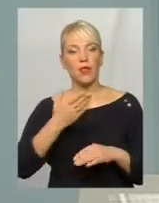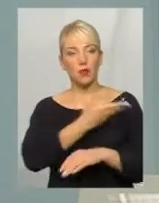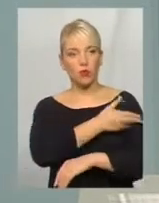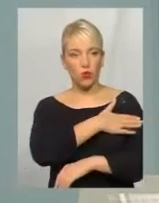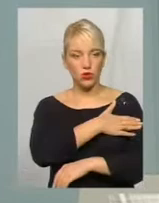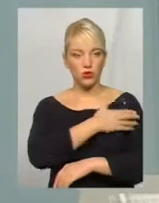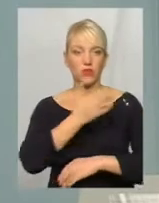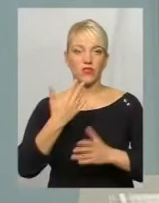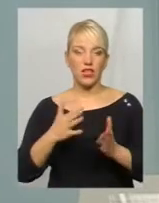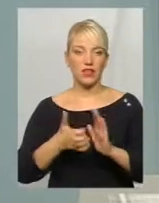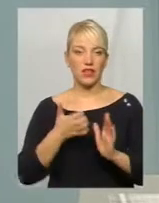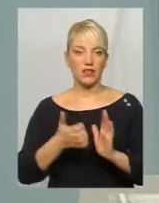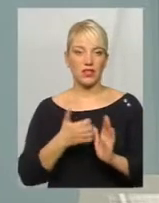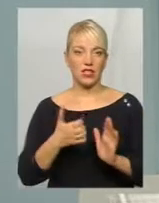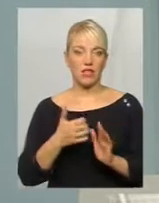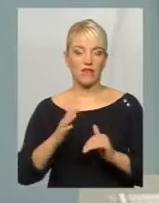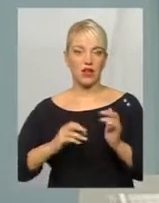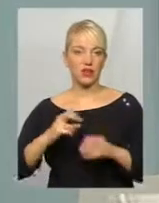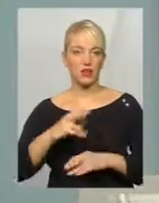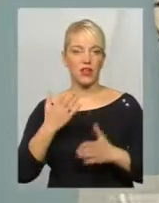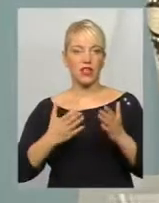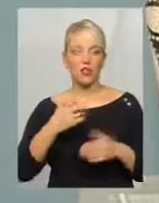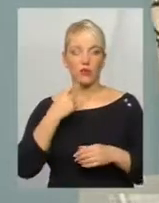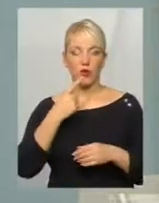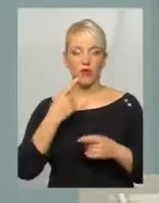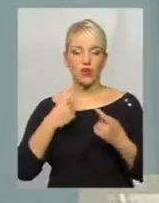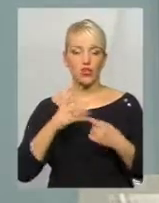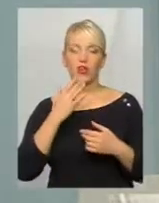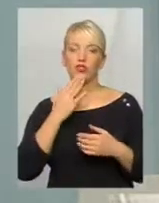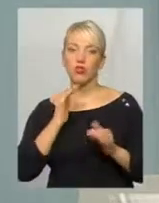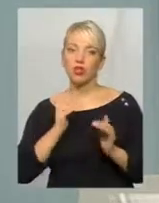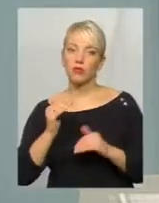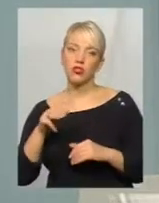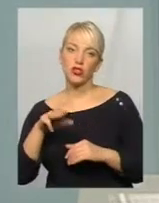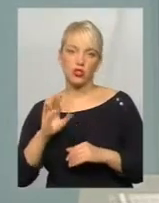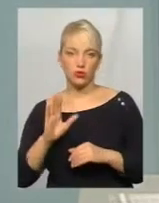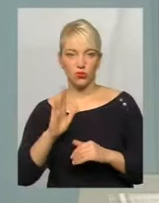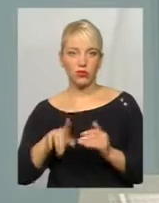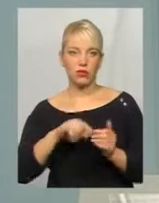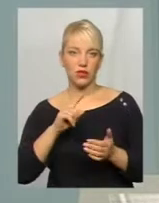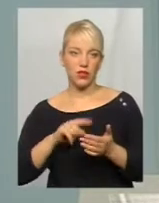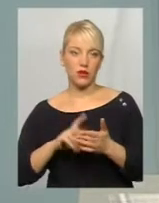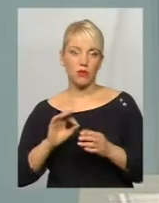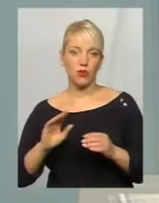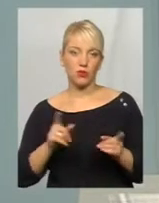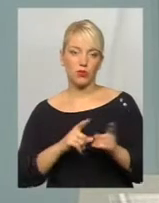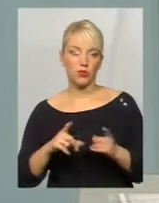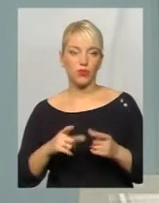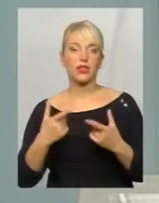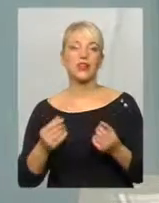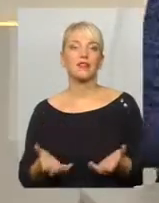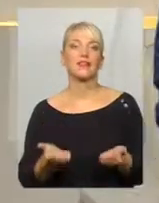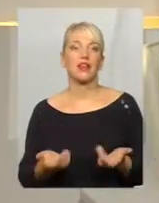бачимо вже брак фахівців. Якщо ж це буде мова іншої національної меншини, тоді знову постане питання підготовки кадрів. їх взяти?